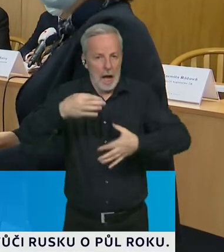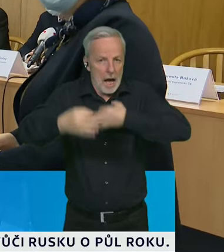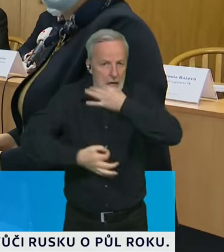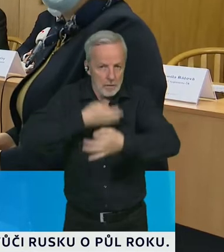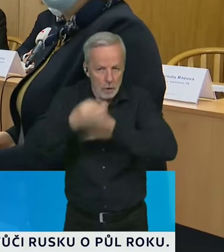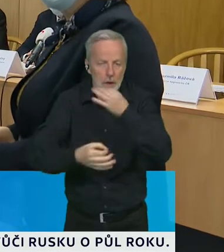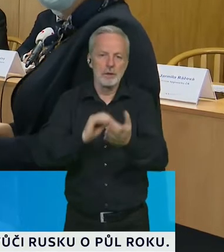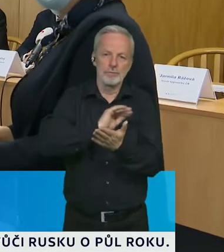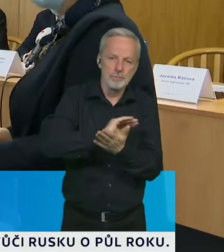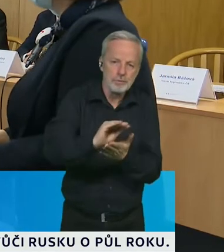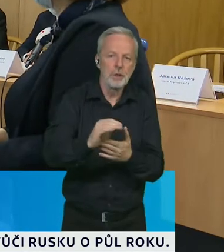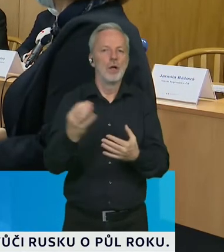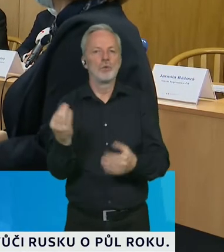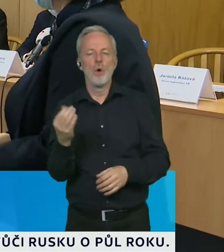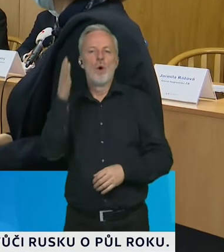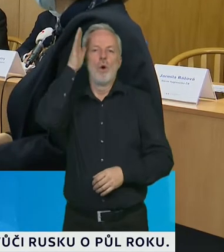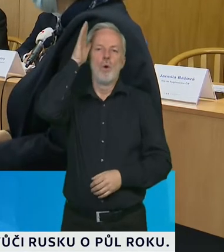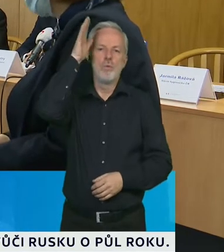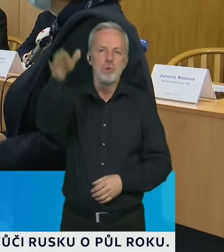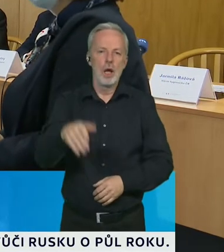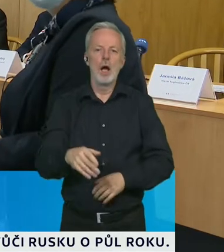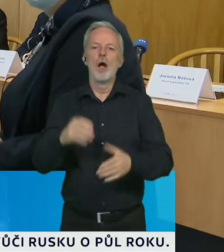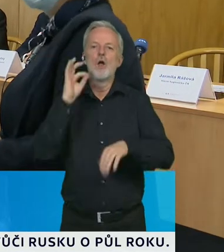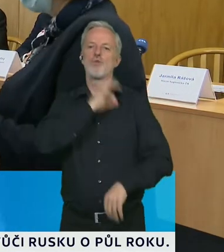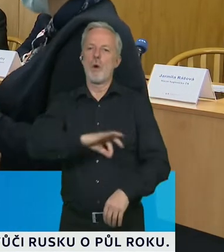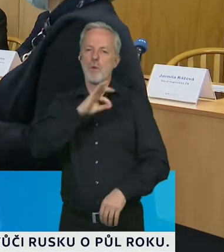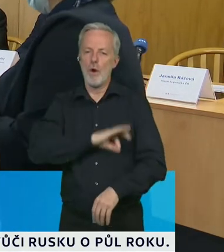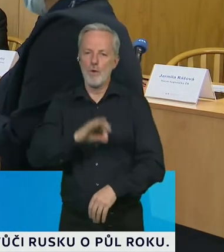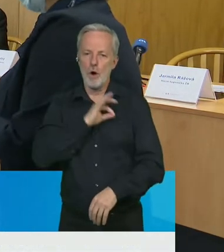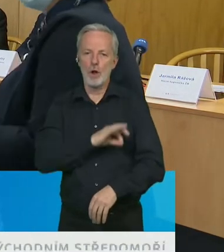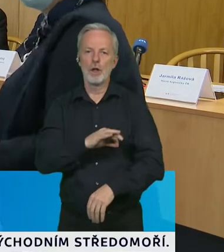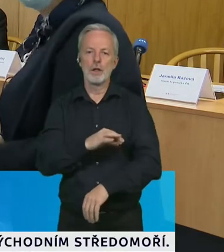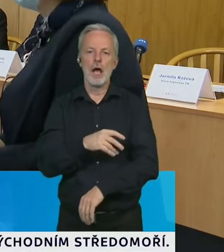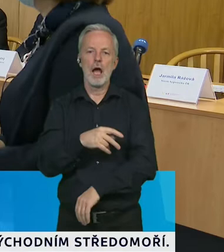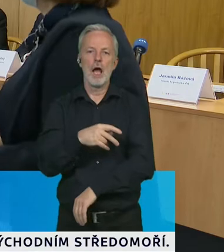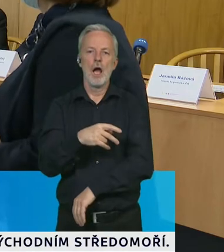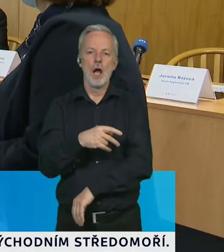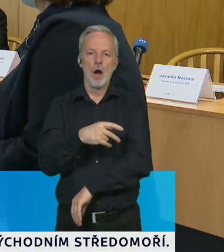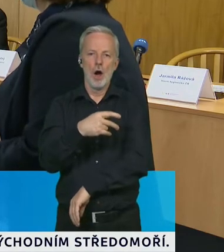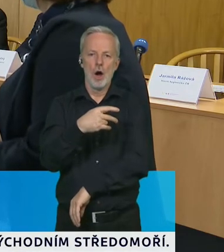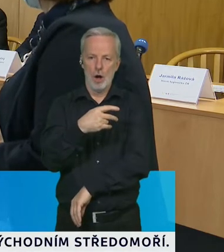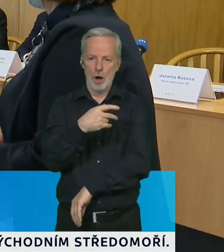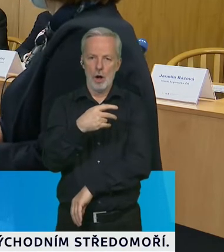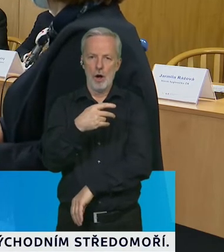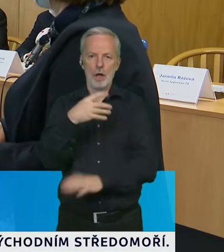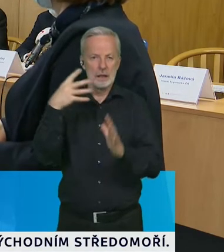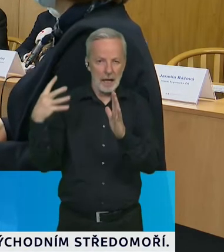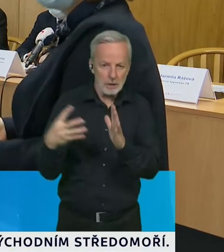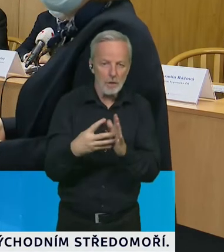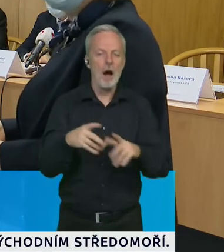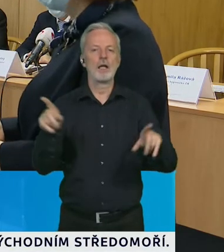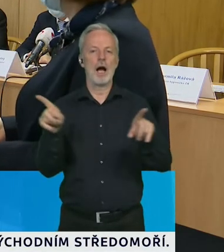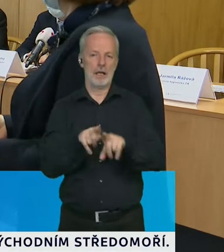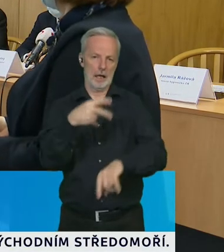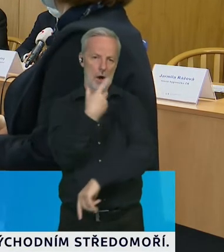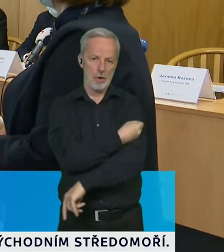chystanému dobrovolnému očkování preventivnímu u veřejnosti a některé výsledky z prvního